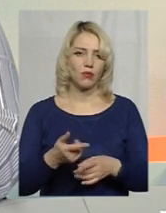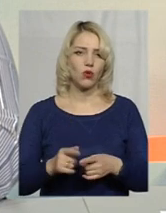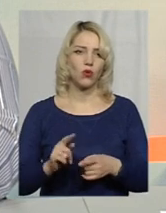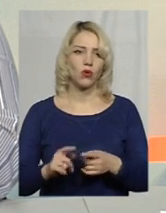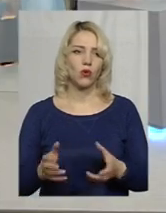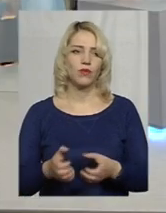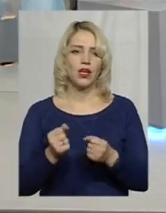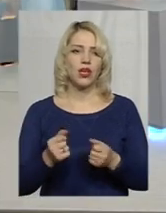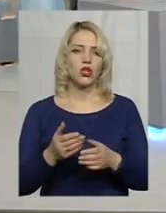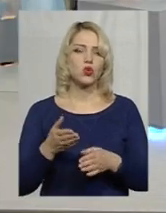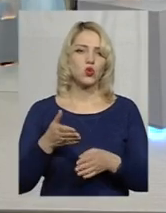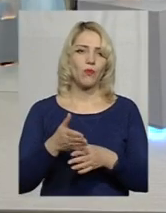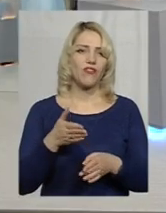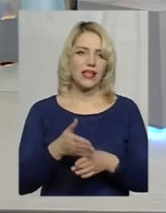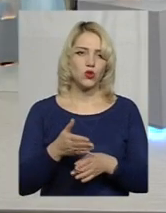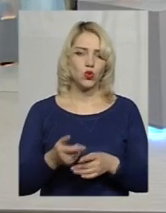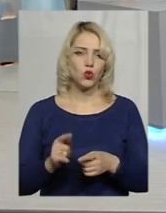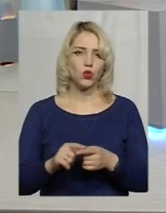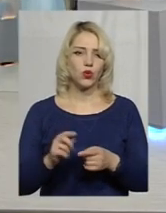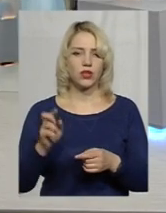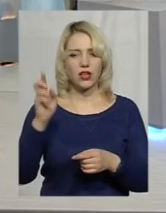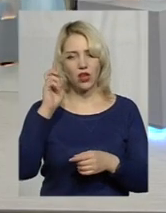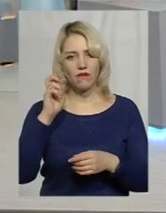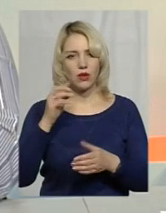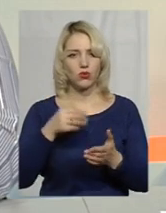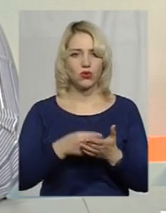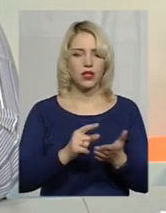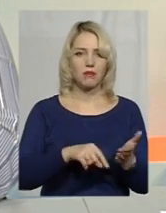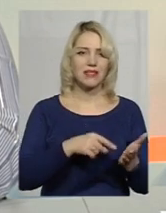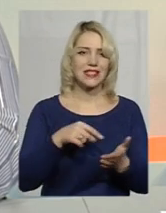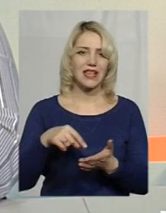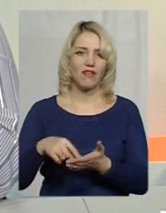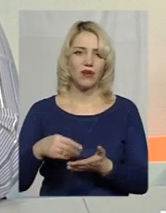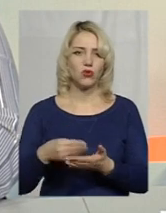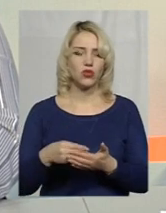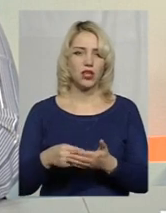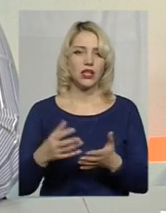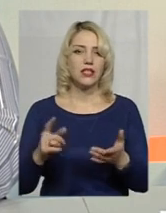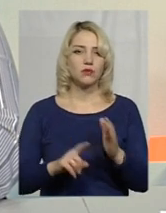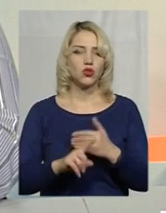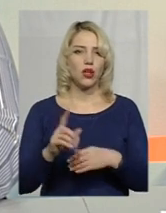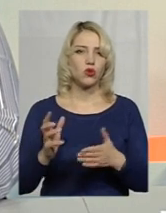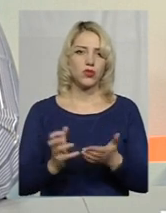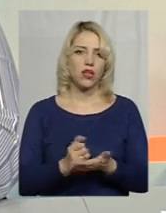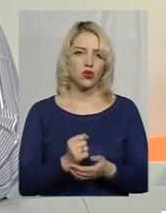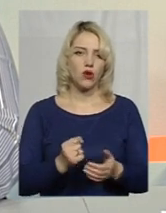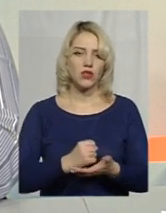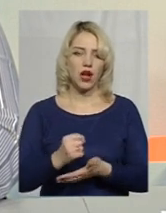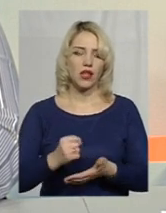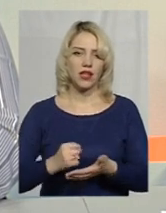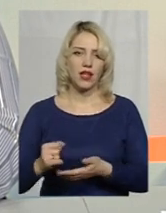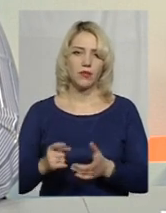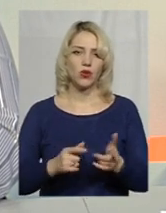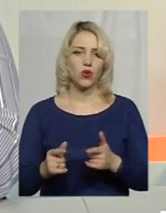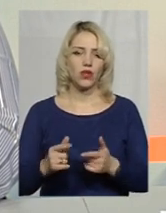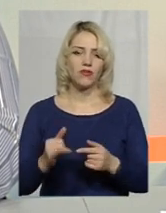місцевим бюджетам, і створивши патронатну сім'ю, спочатку знайшовши кандидатів, підготувавши їх і